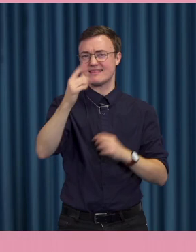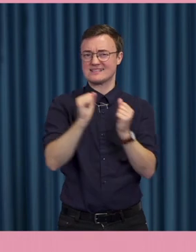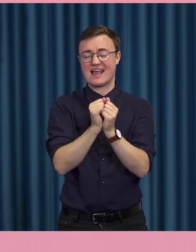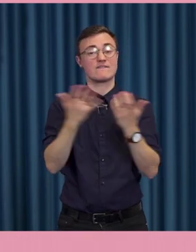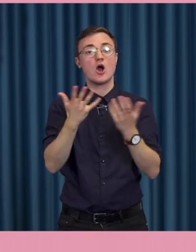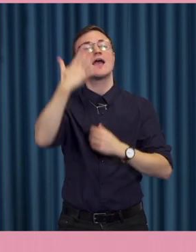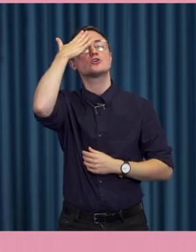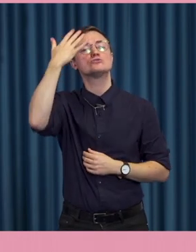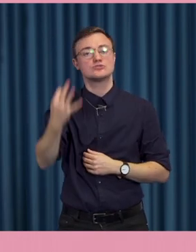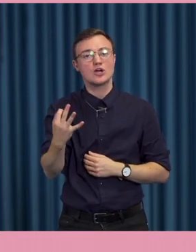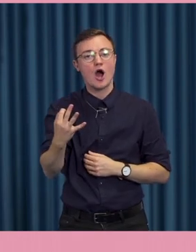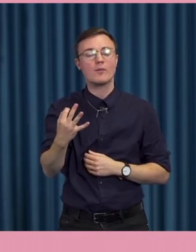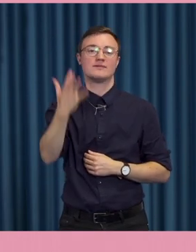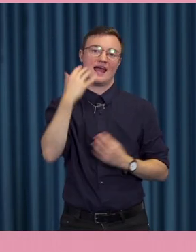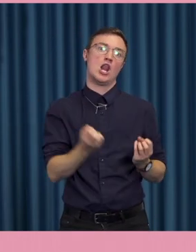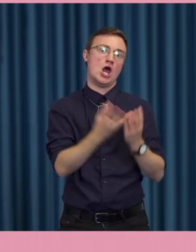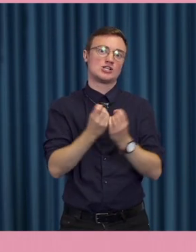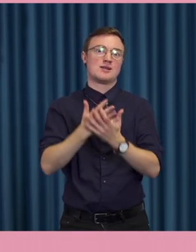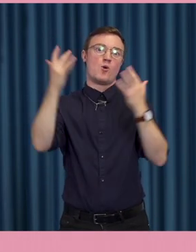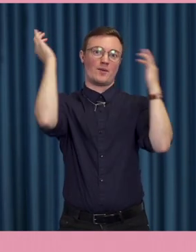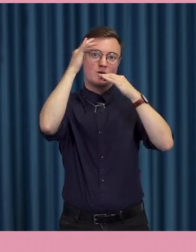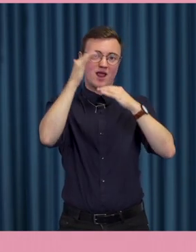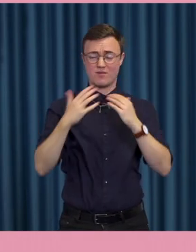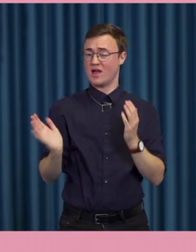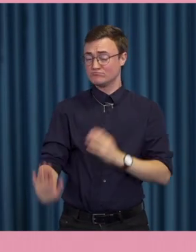kunskap. Ända från skolan.